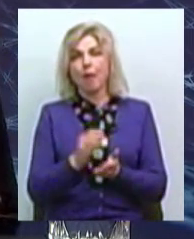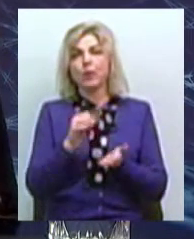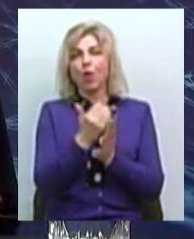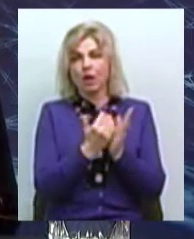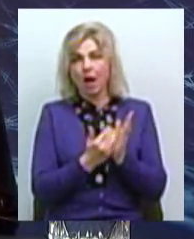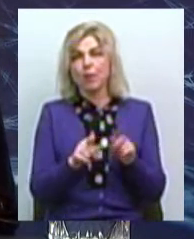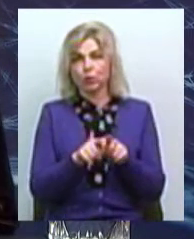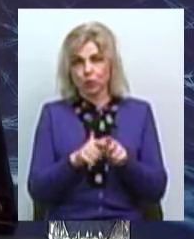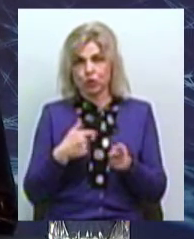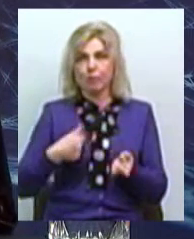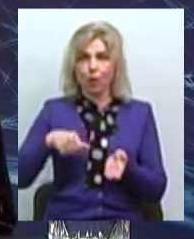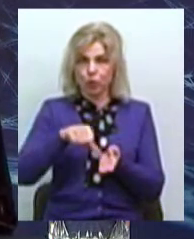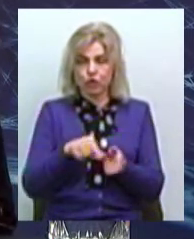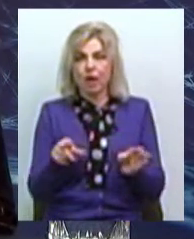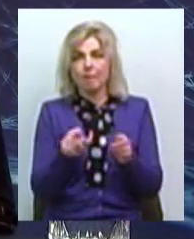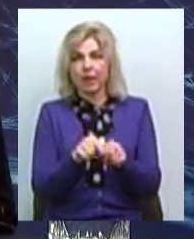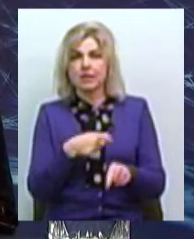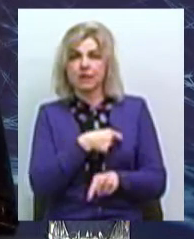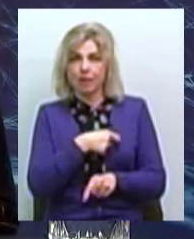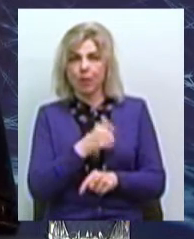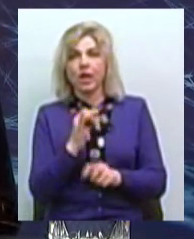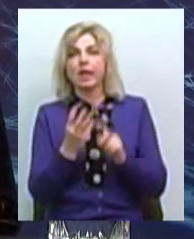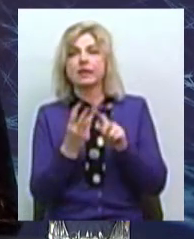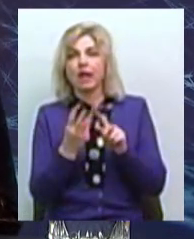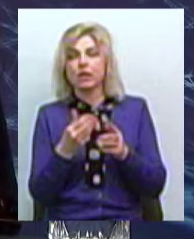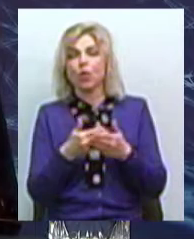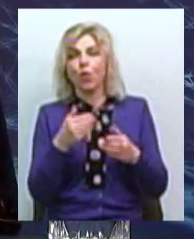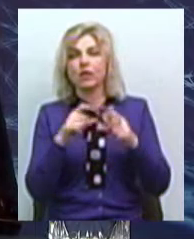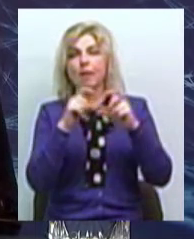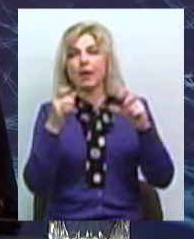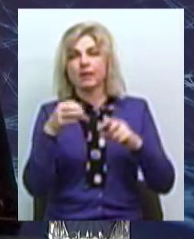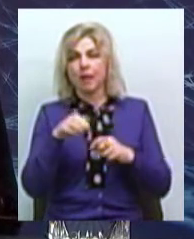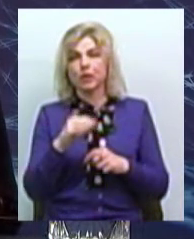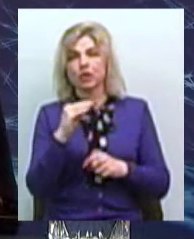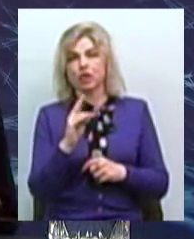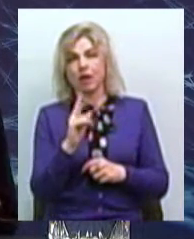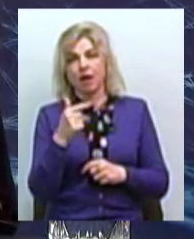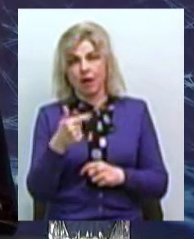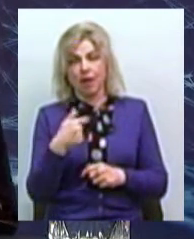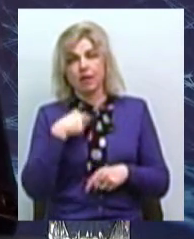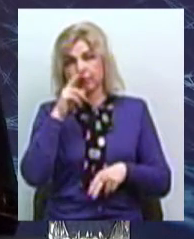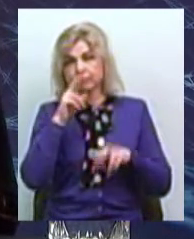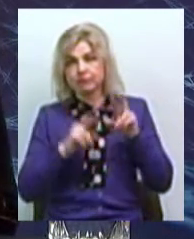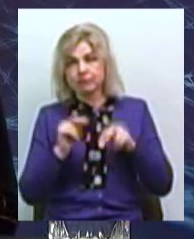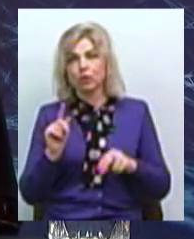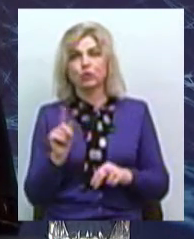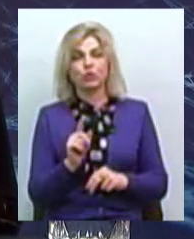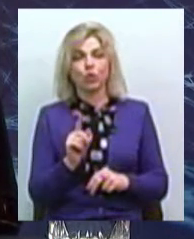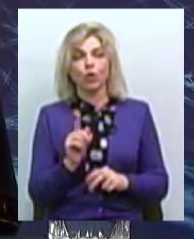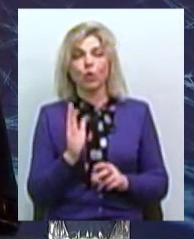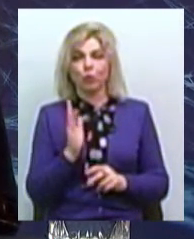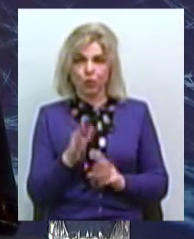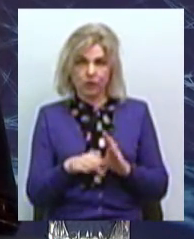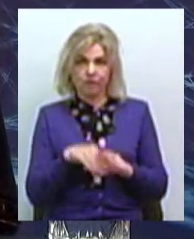так само разом з депутатами, і це буде третя програма від Департаменту житлово-комунального господарства. І я сподіваюся, що буде